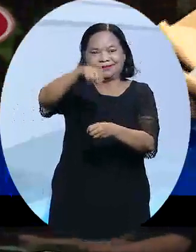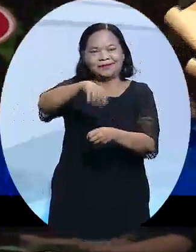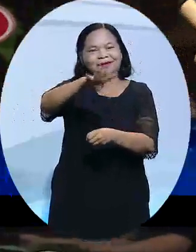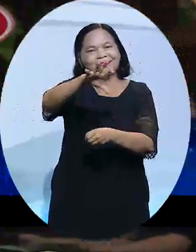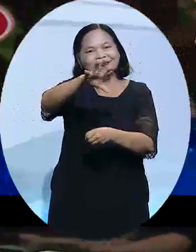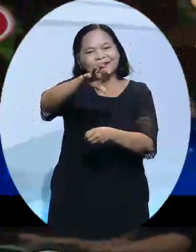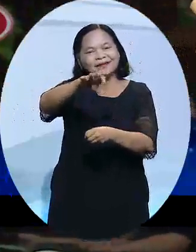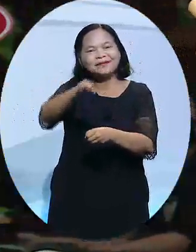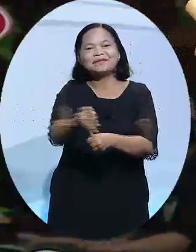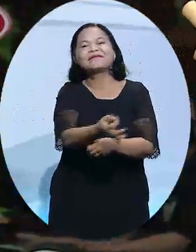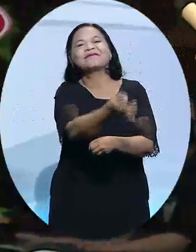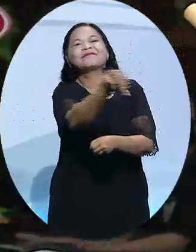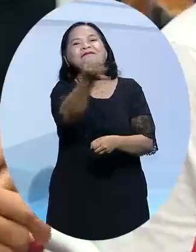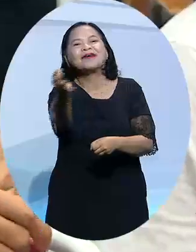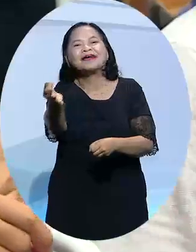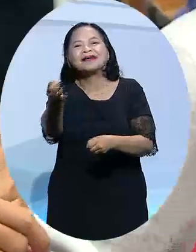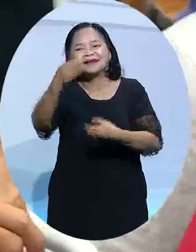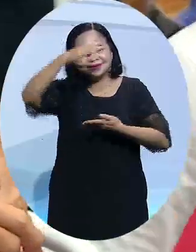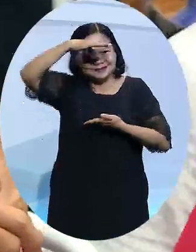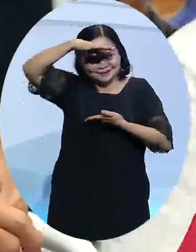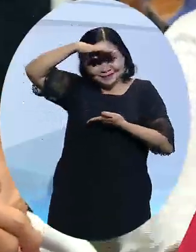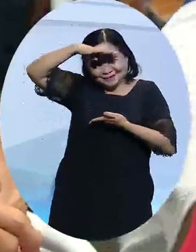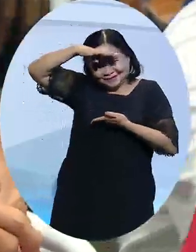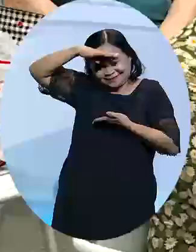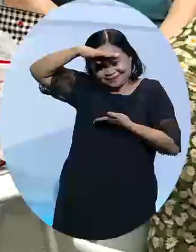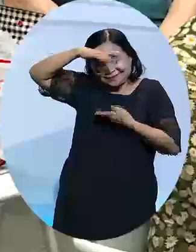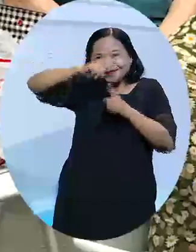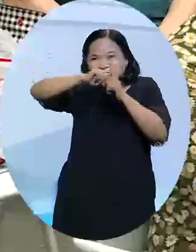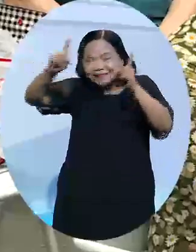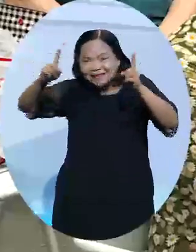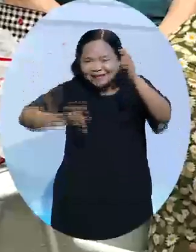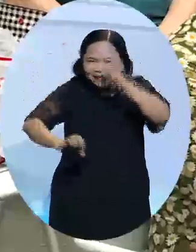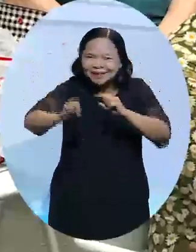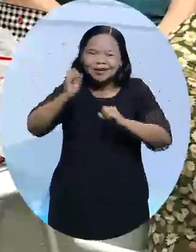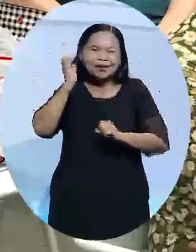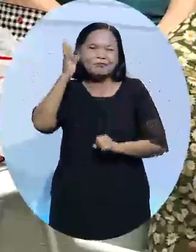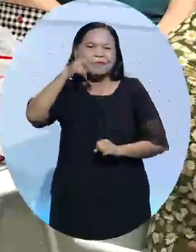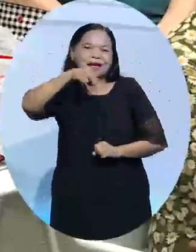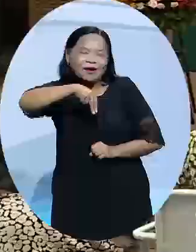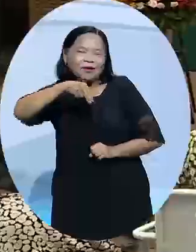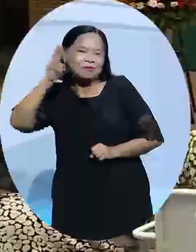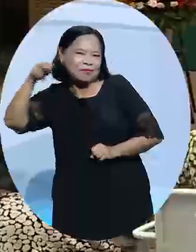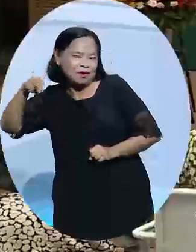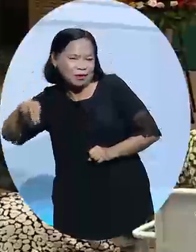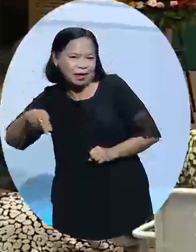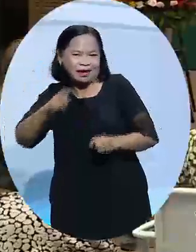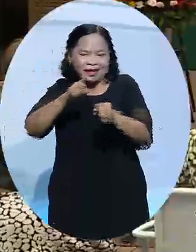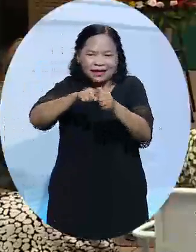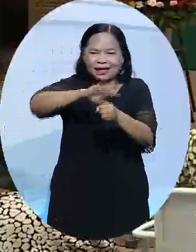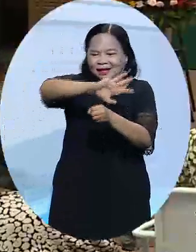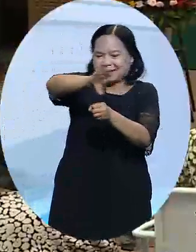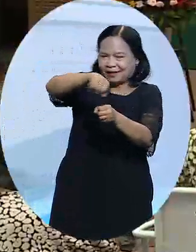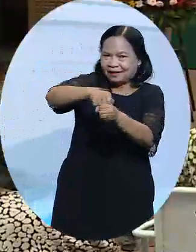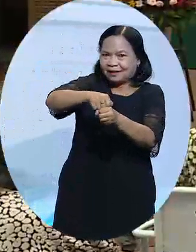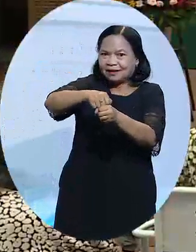trang viết vẽ chân dung các nhân vật bà già thật khác so với những hình dung về bà nội, bà ngoại xưa nay. Đó là những người già theo tuổi